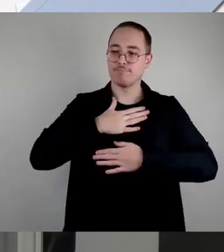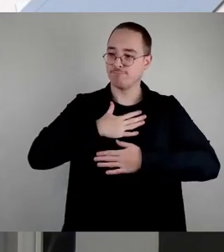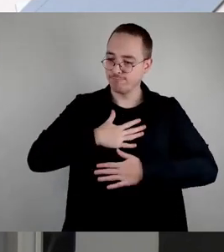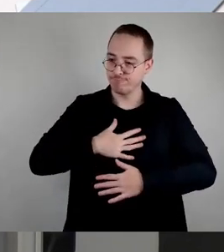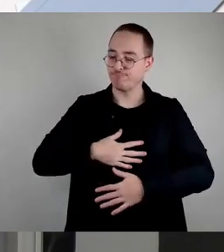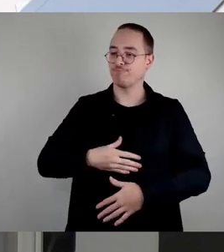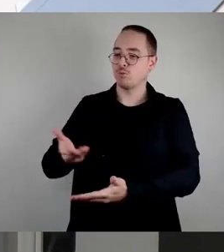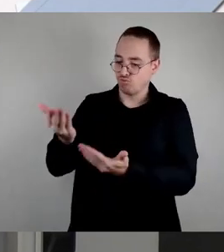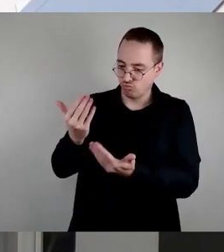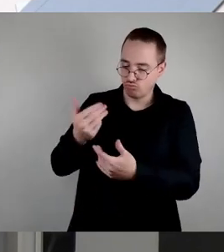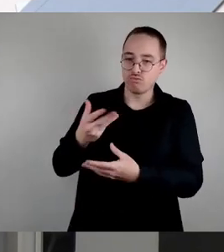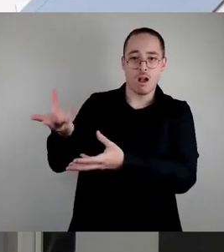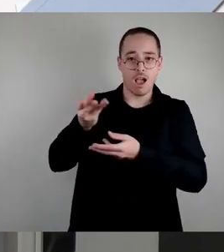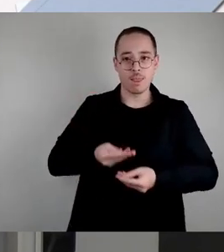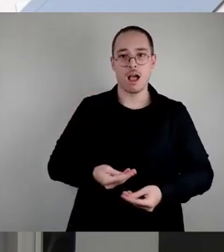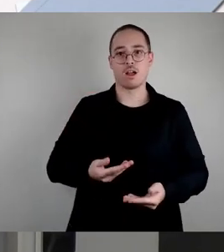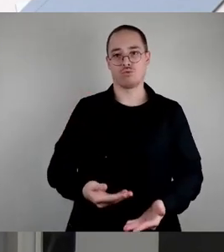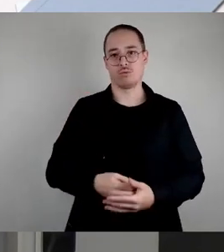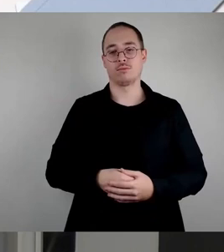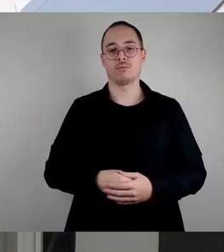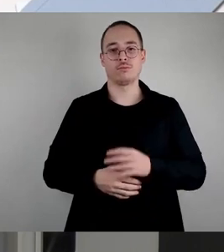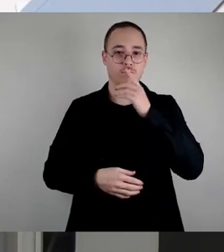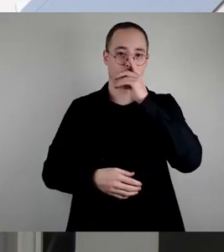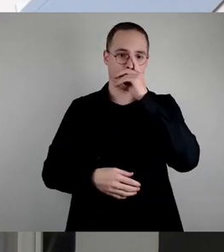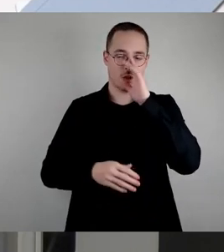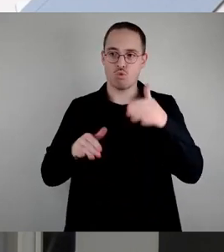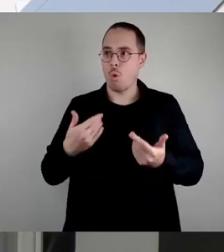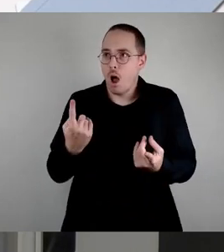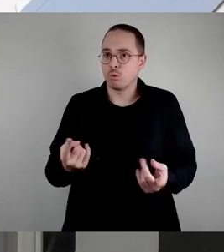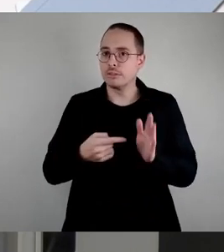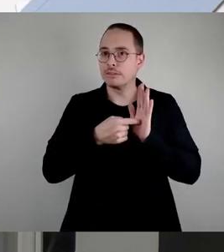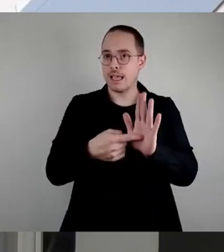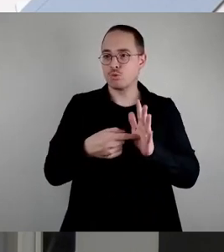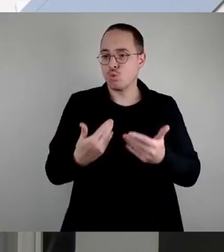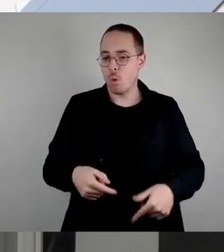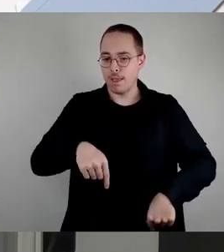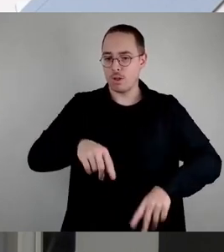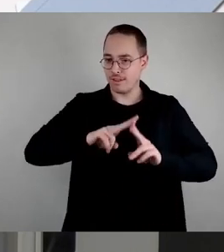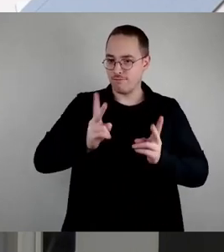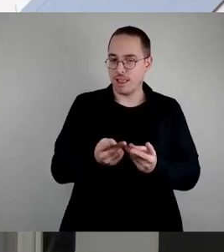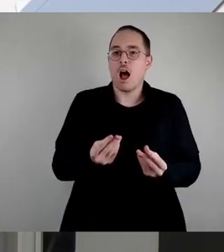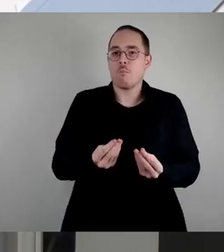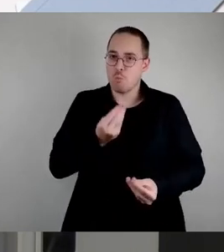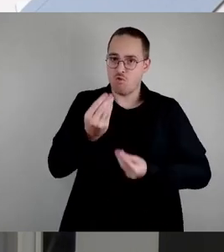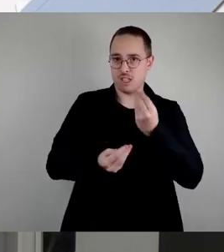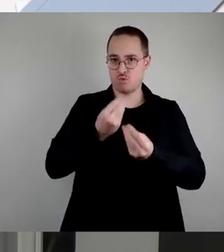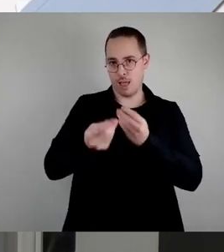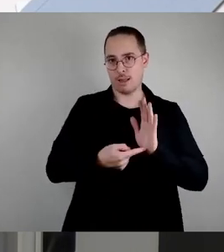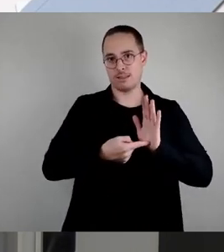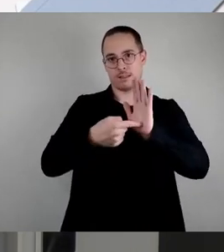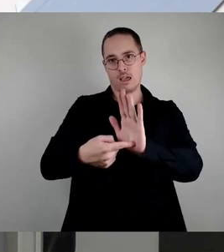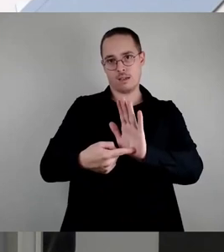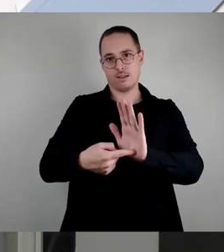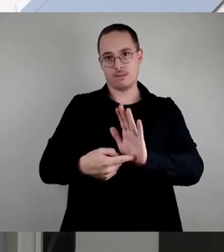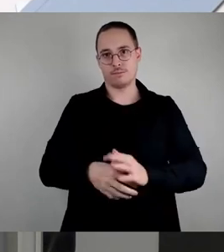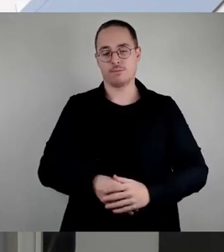nach auch ein selbstverständliches Zeichen von Professionalität in der heutigen Welt. Mit den übersetzten Homepages wird gezeigt,